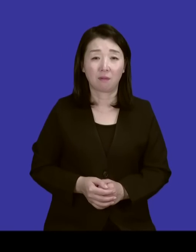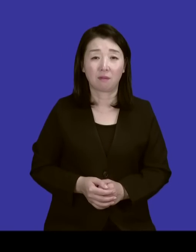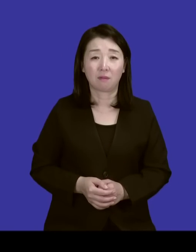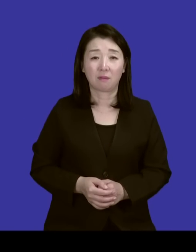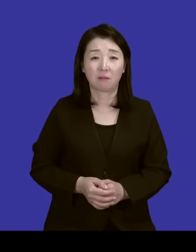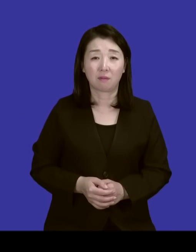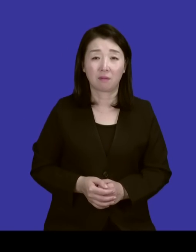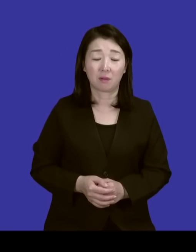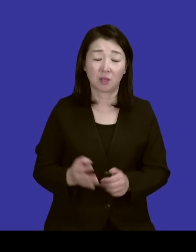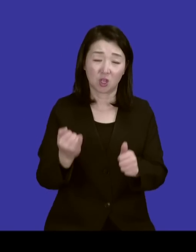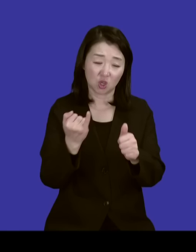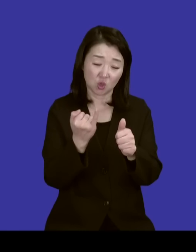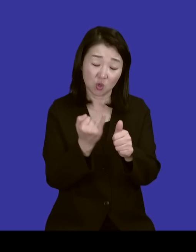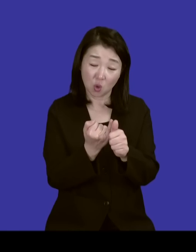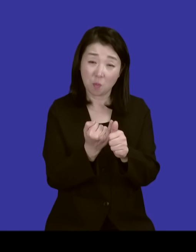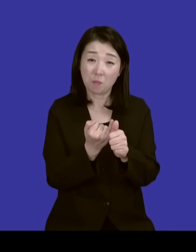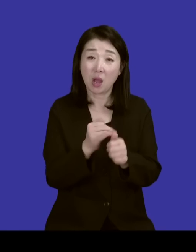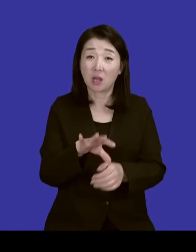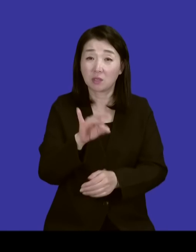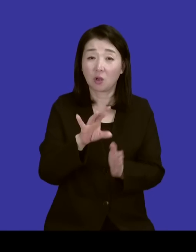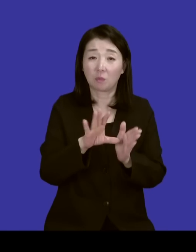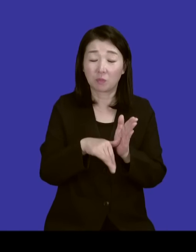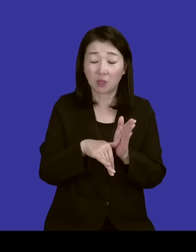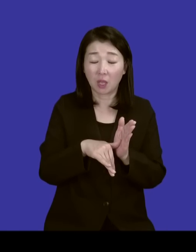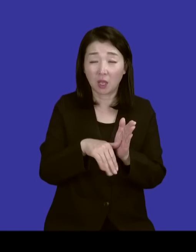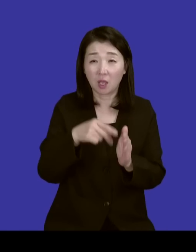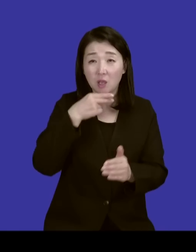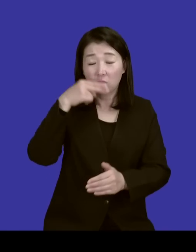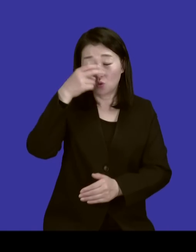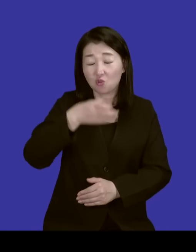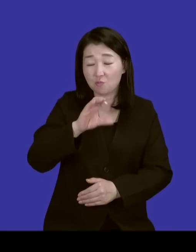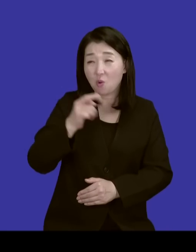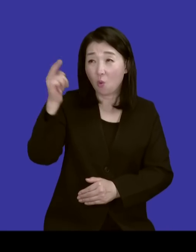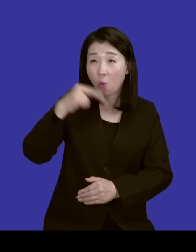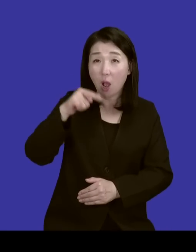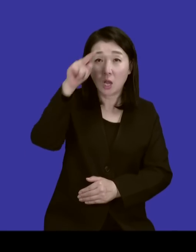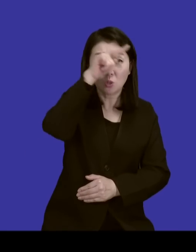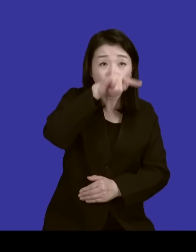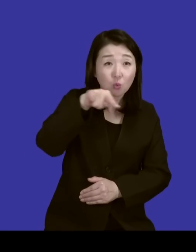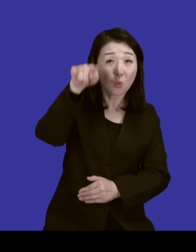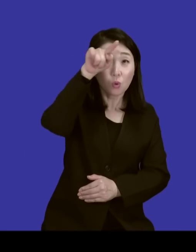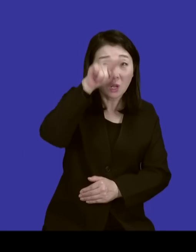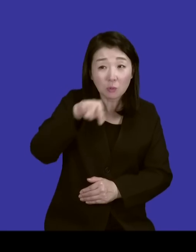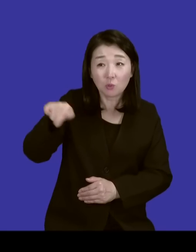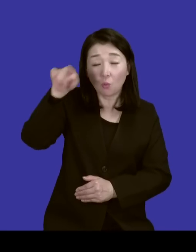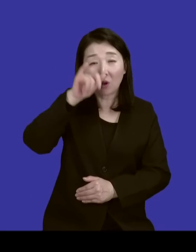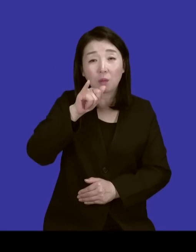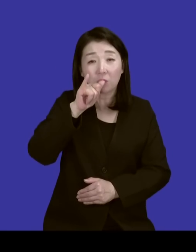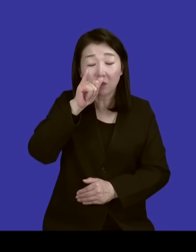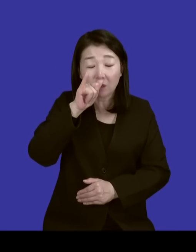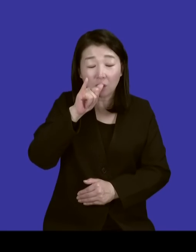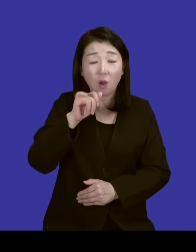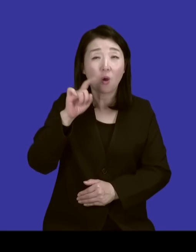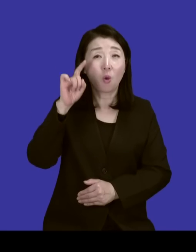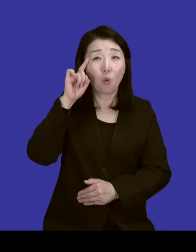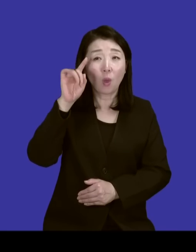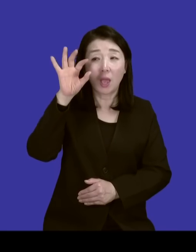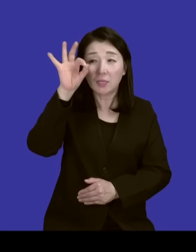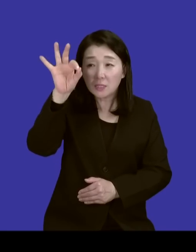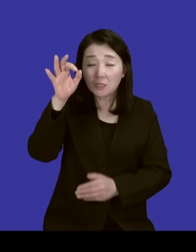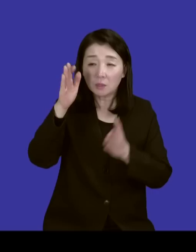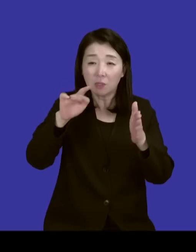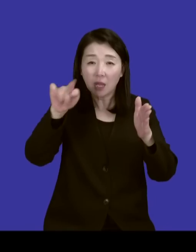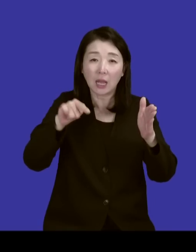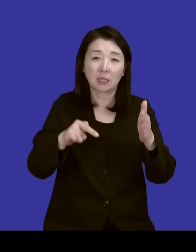결혼 초인데 집사람이 술 먹고 들어오나 이렇게 동그라미를 치는데 거의 7일 중에 6, 6번을